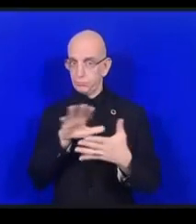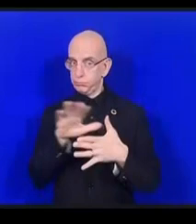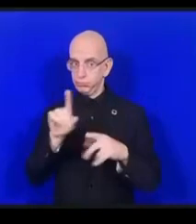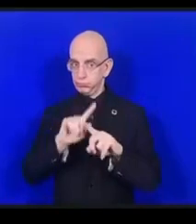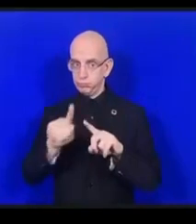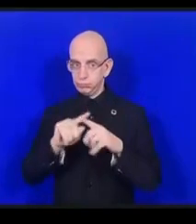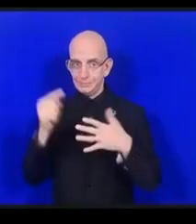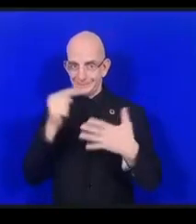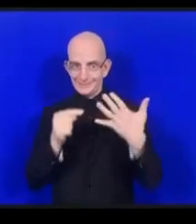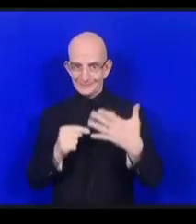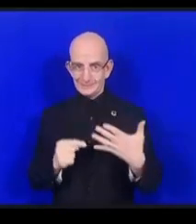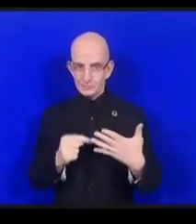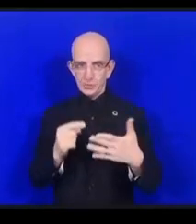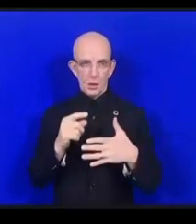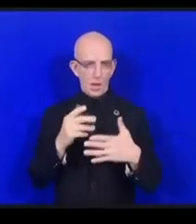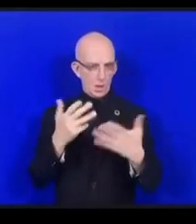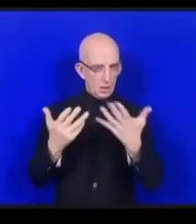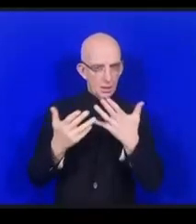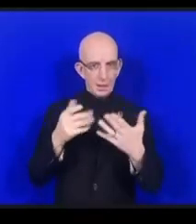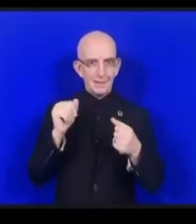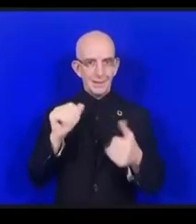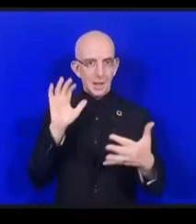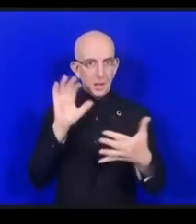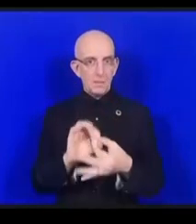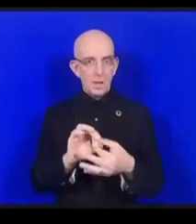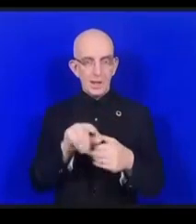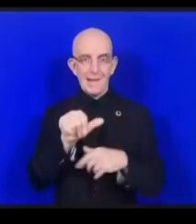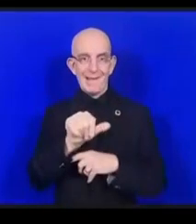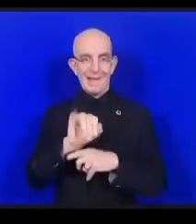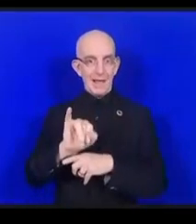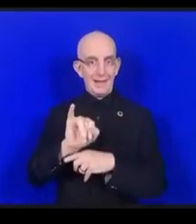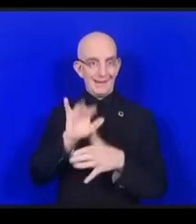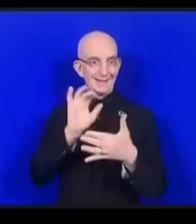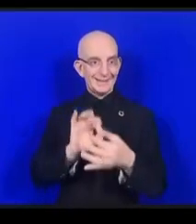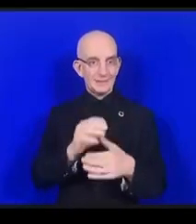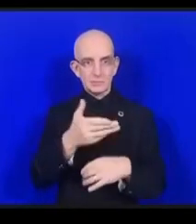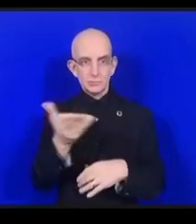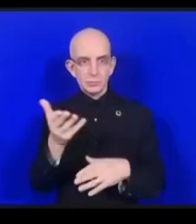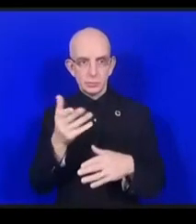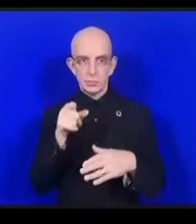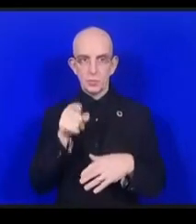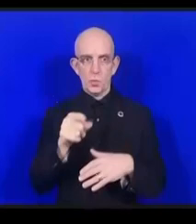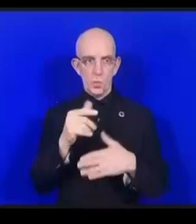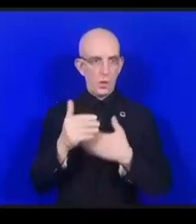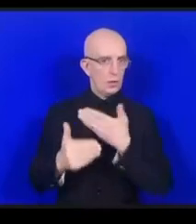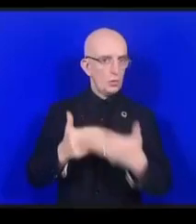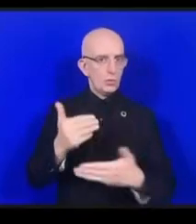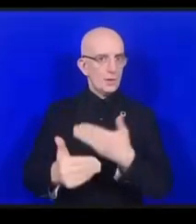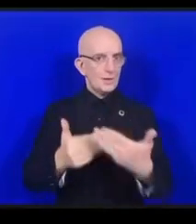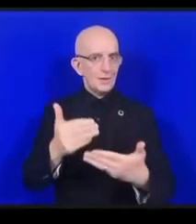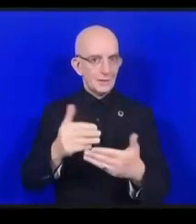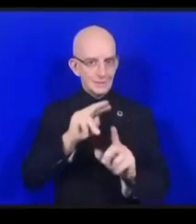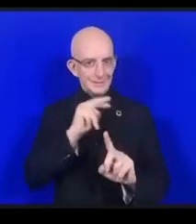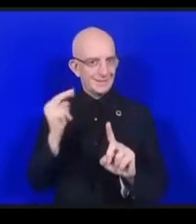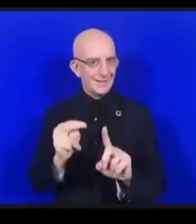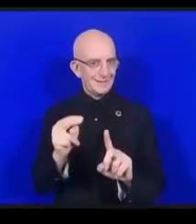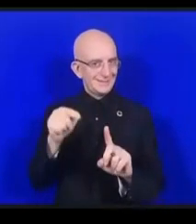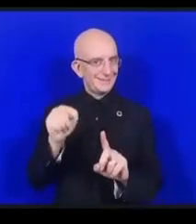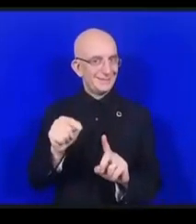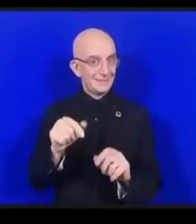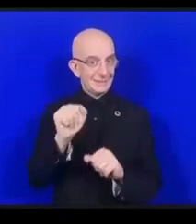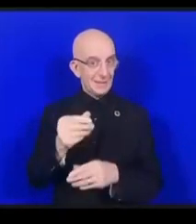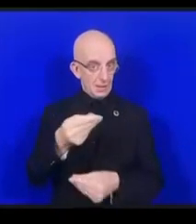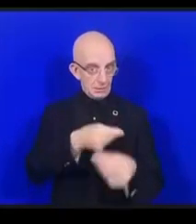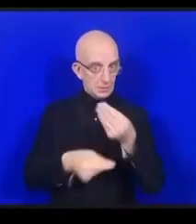d'intelligence artificielle en fait elle remplace le manque de normes parce que ça traduit de manière imparfaite toute